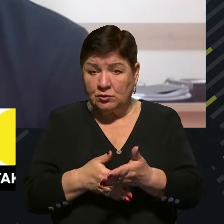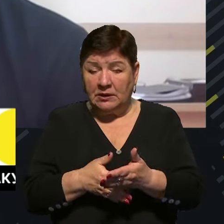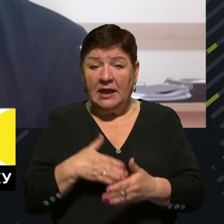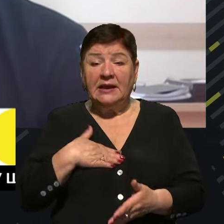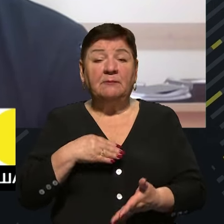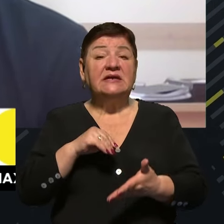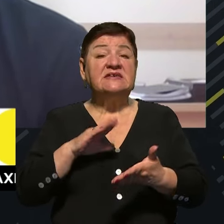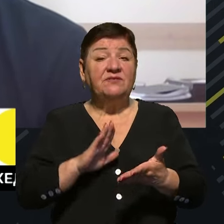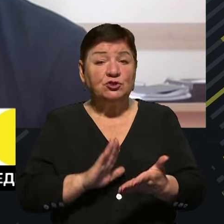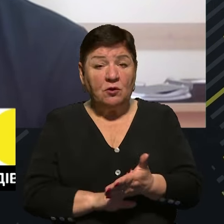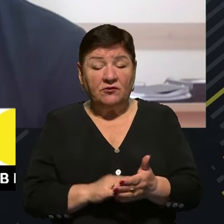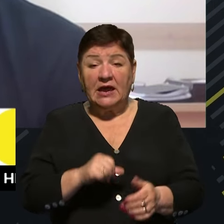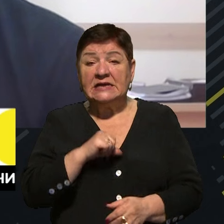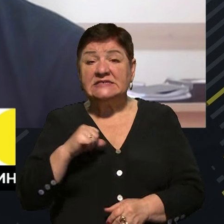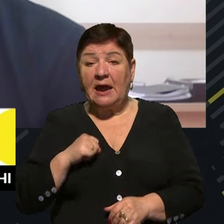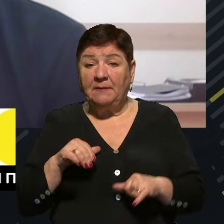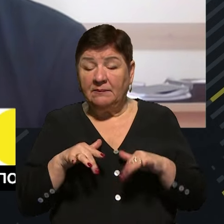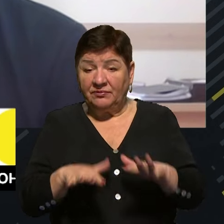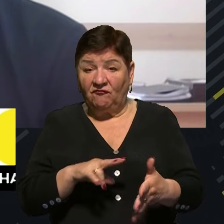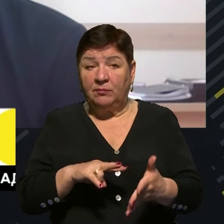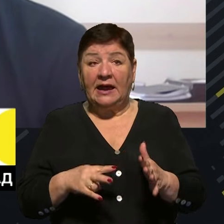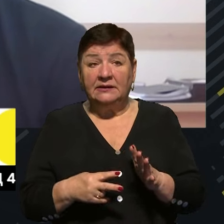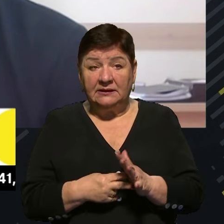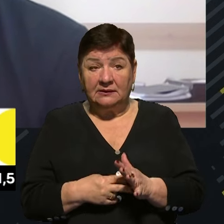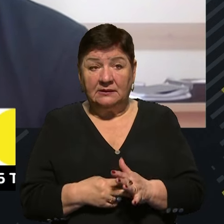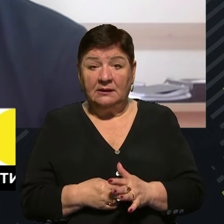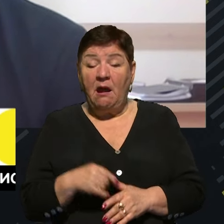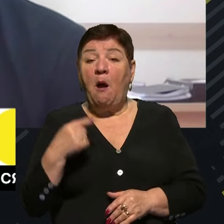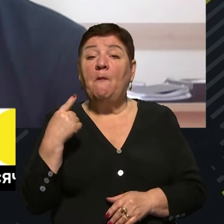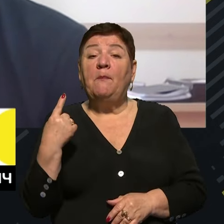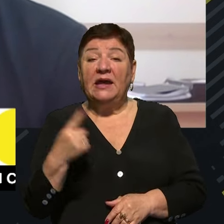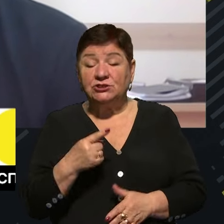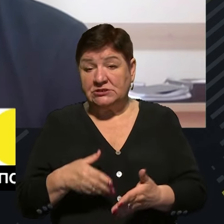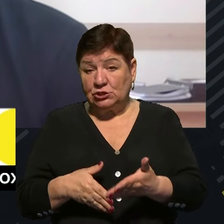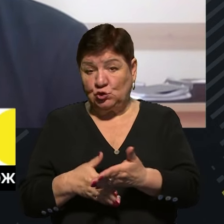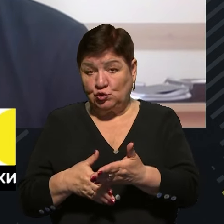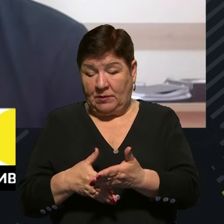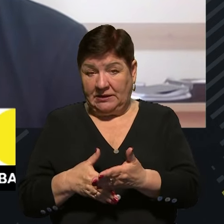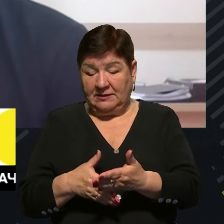зафіксовано саме в процесуальному плані перше застосування.